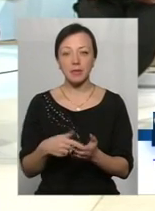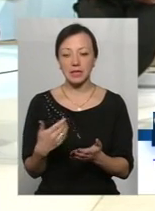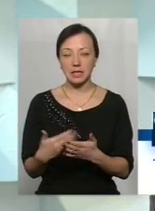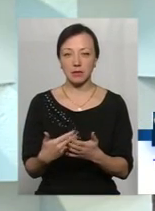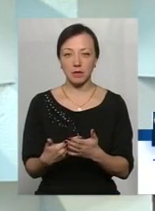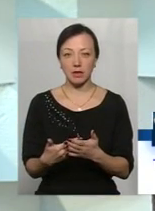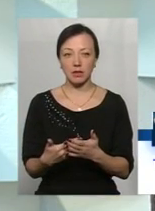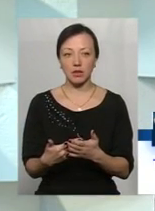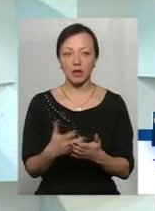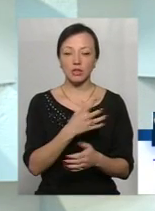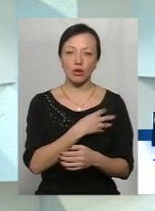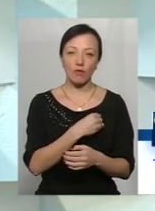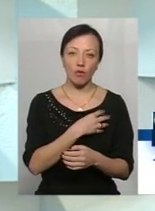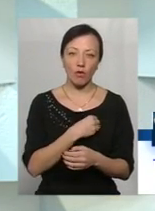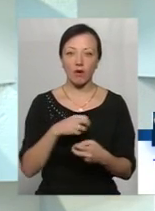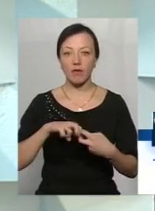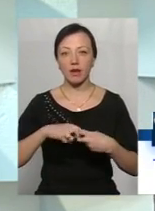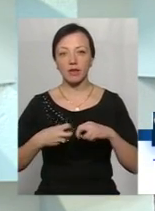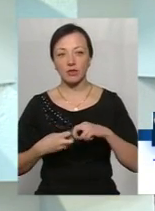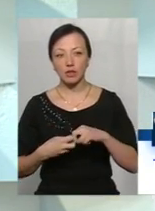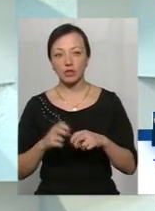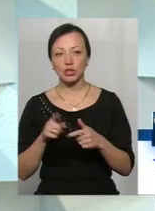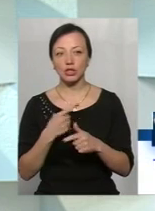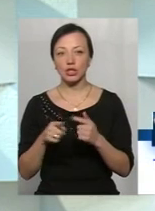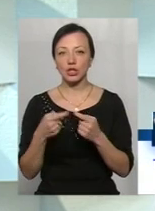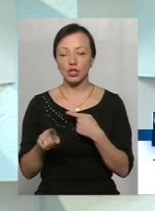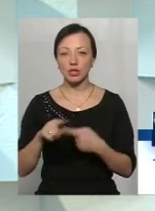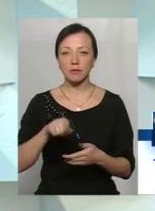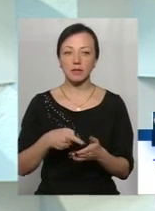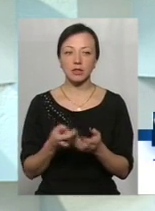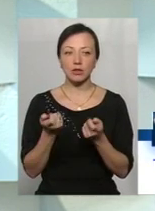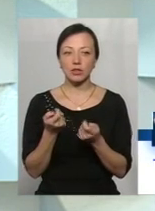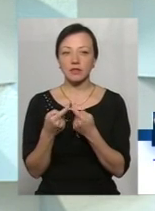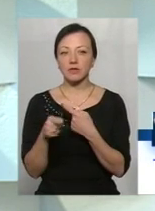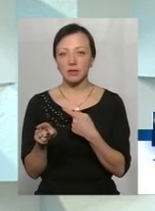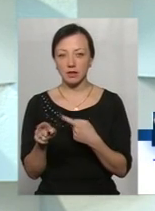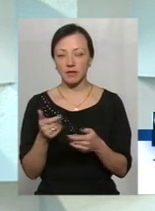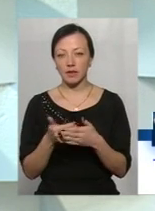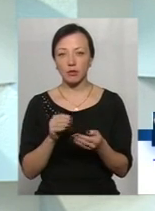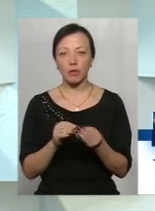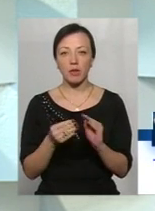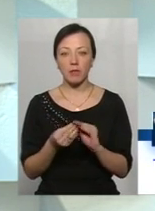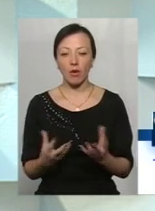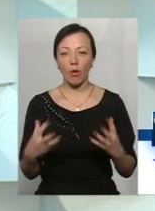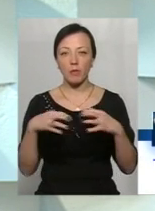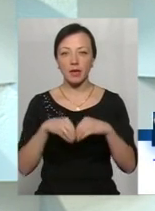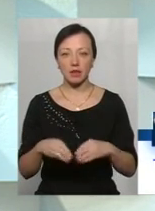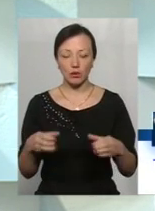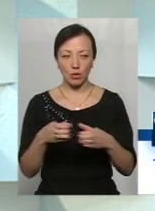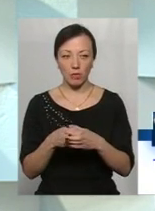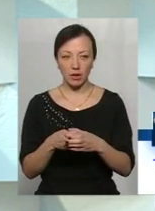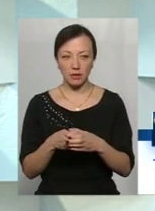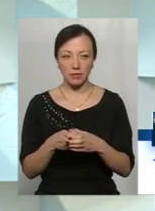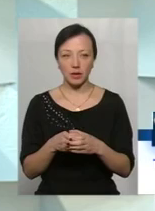прикладу, чи то Львова, чи то Івано-Франківська, чи то інших міст, вона трошечки відрізняється від проблематики об'єднаної громади.